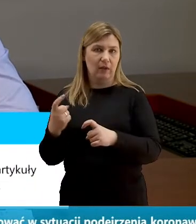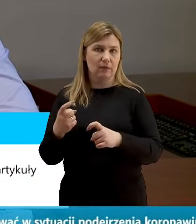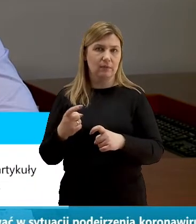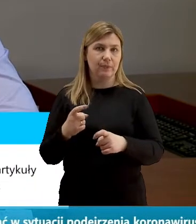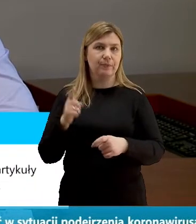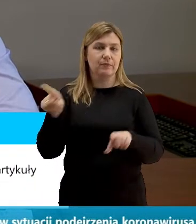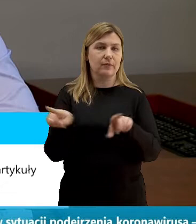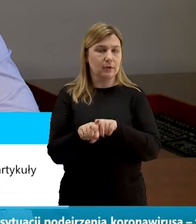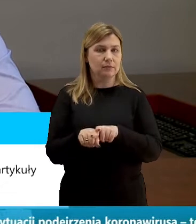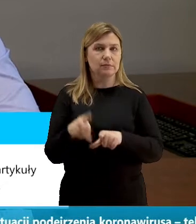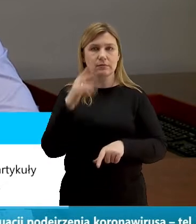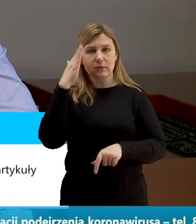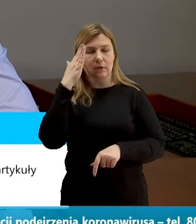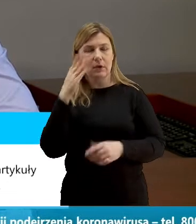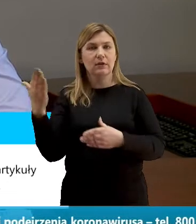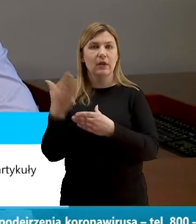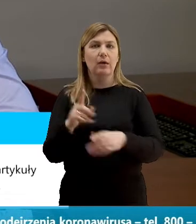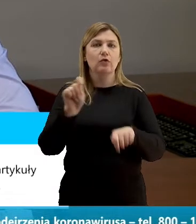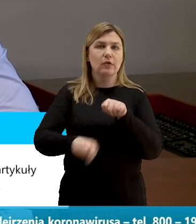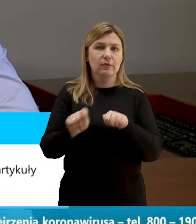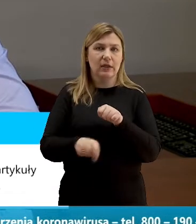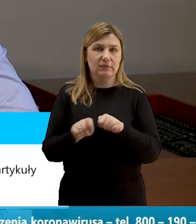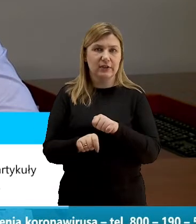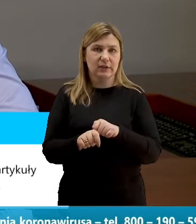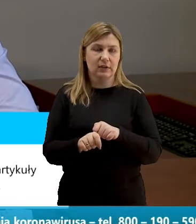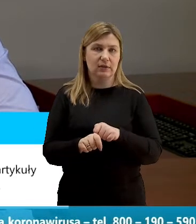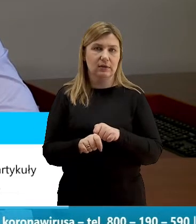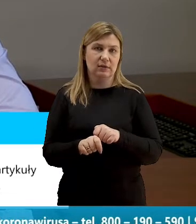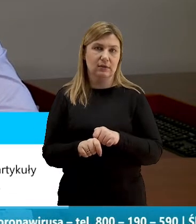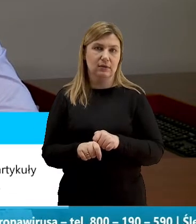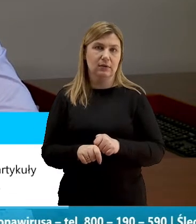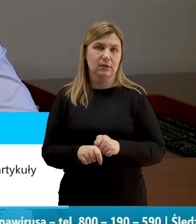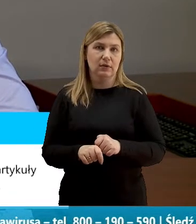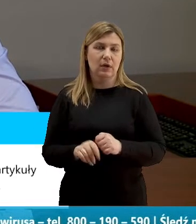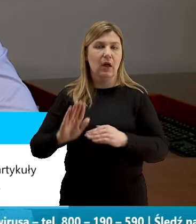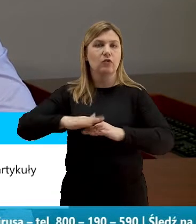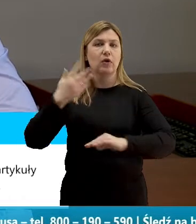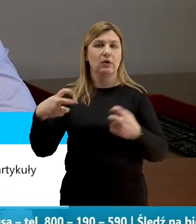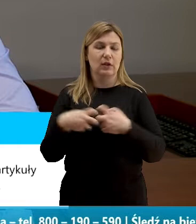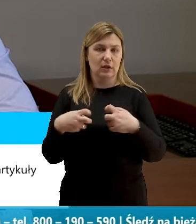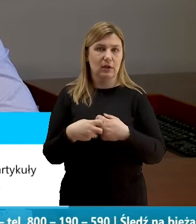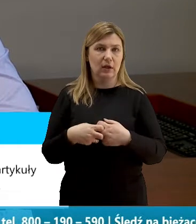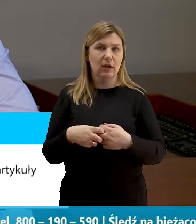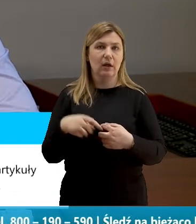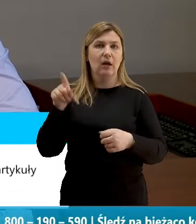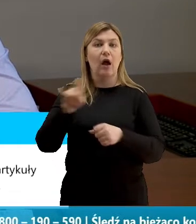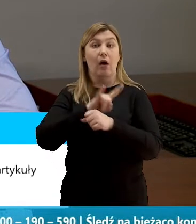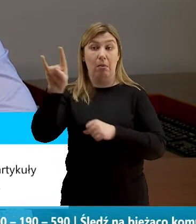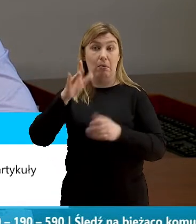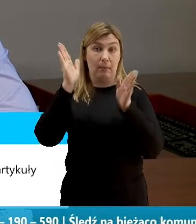trzeba uwzględniać też zapraszamy do sprawdzania na stronach internetowych czy dane loty się po prostu